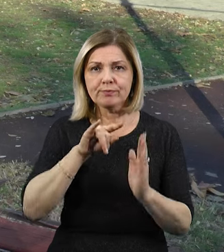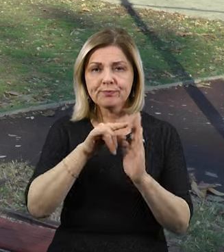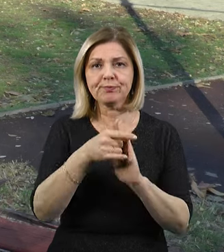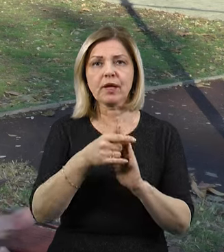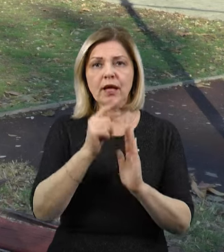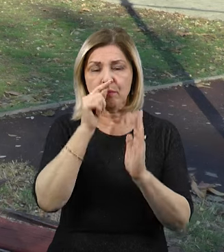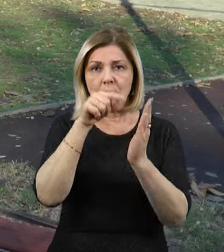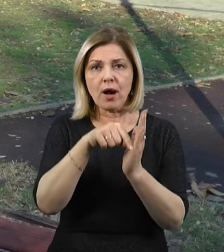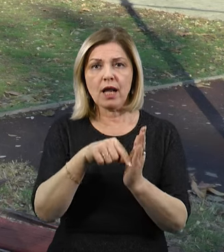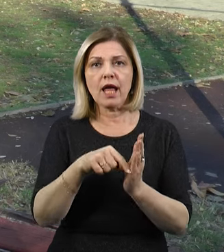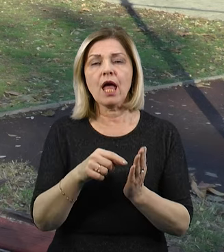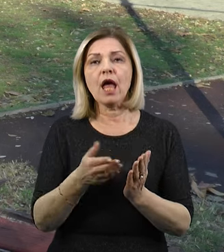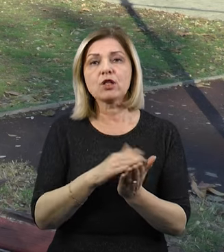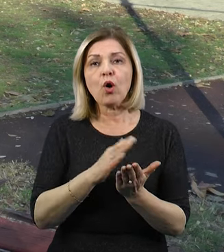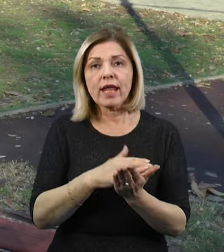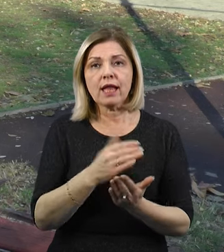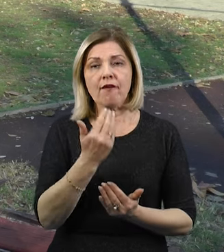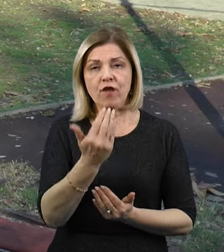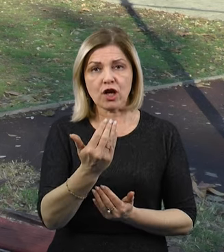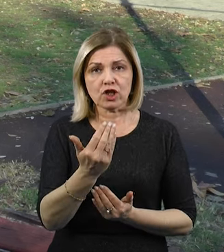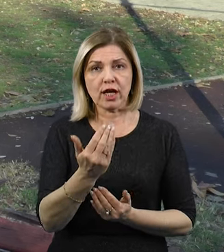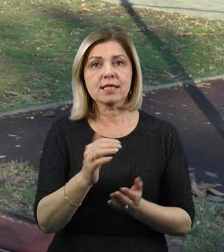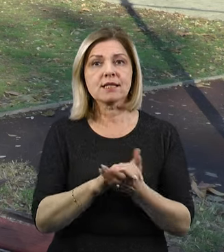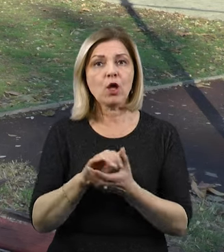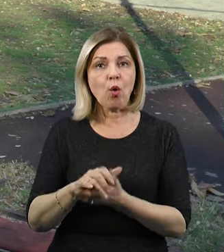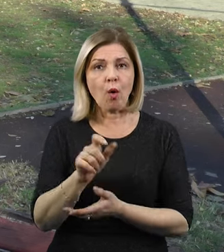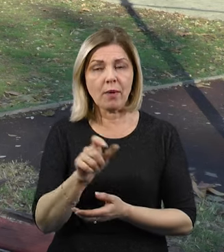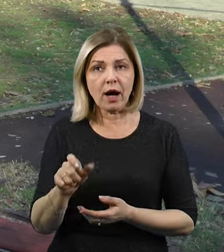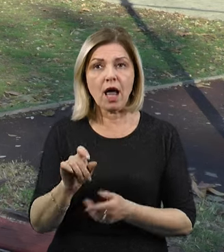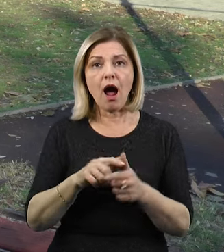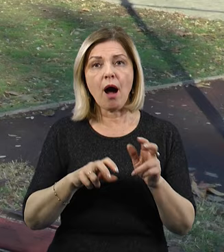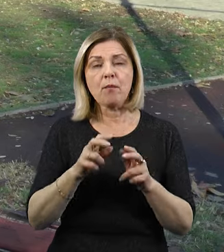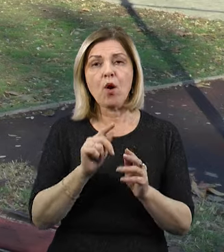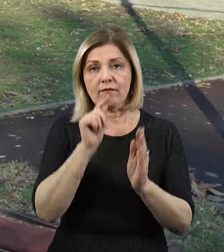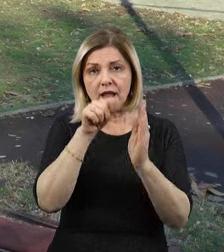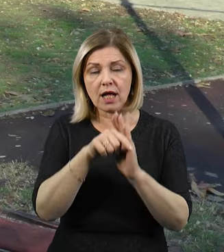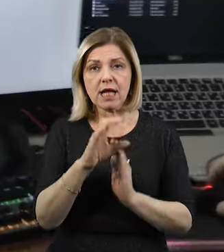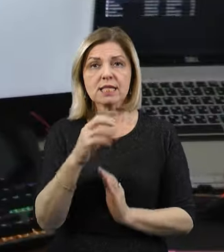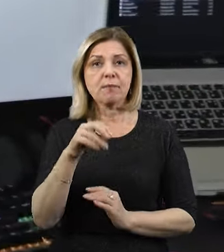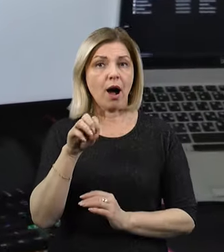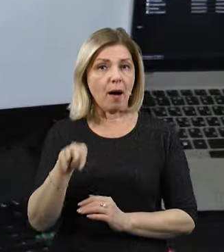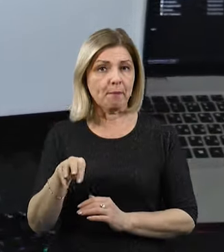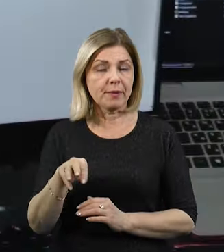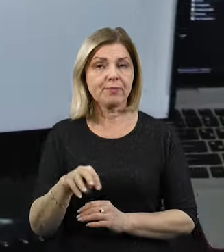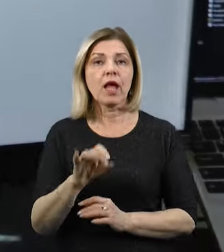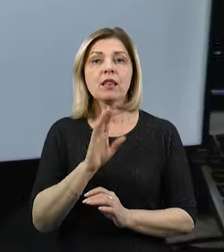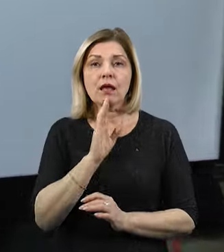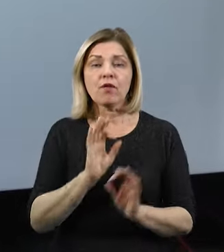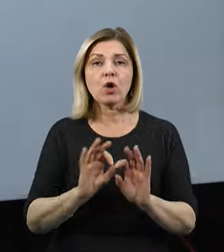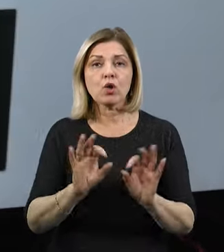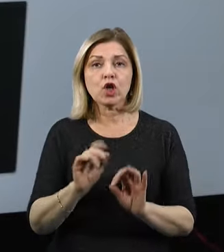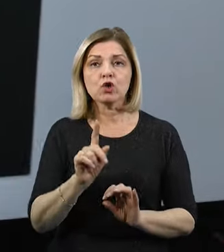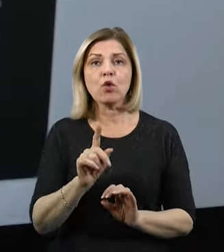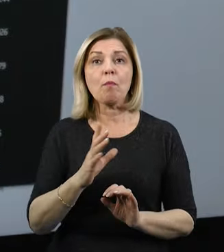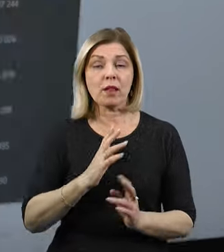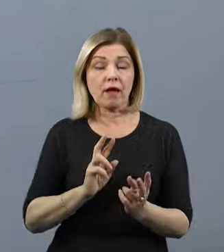ваших знайомих і, відповідно, звідти розсилати якийсь спам. Тетяна Іванова розповідає, що у своїй практиці зустрічалася з